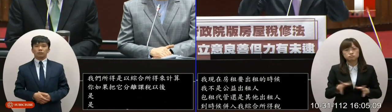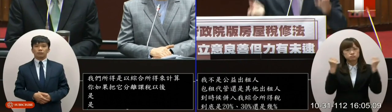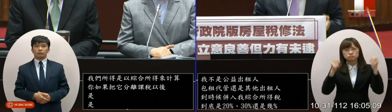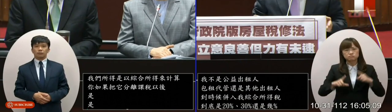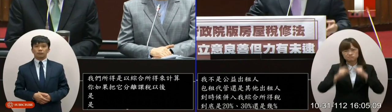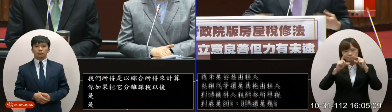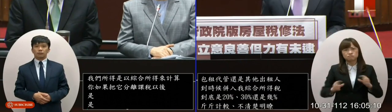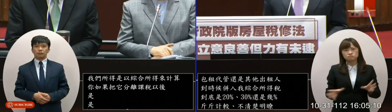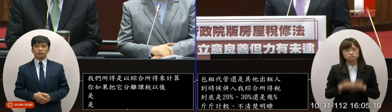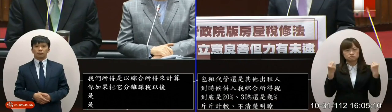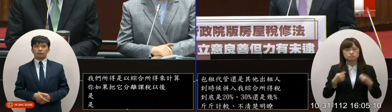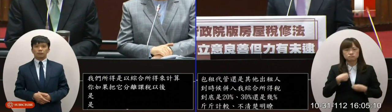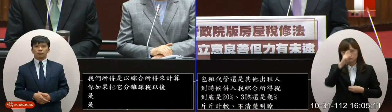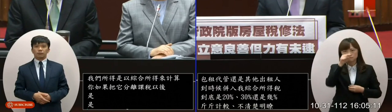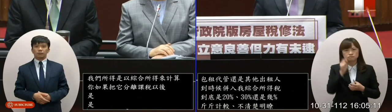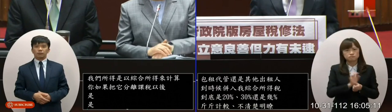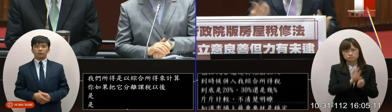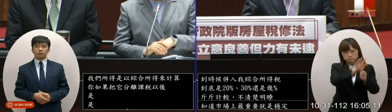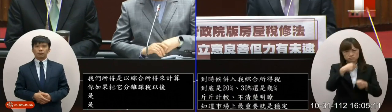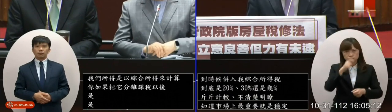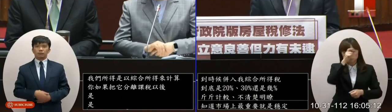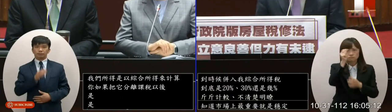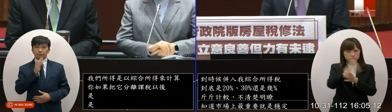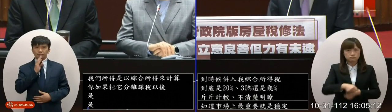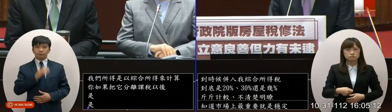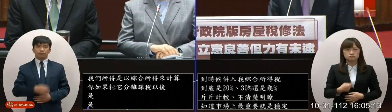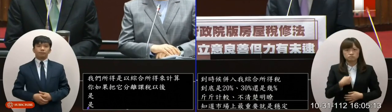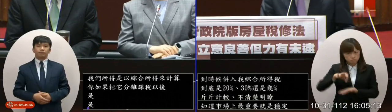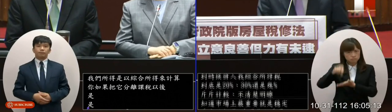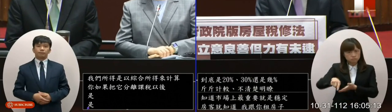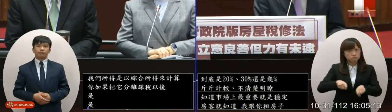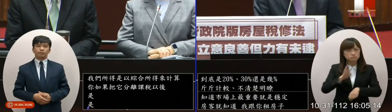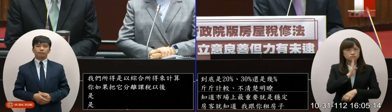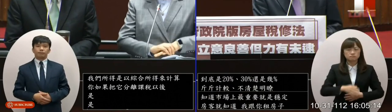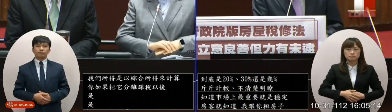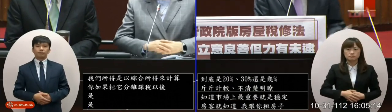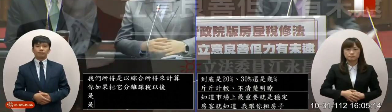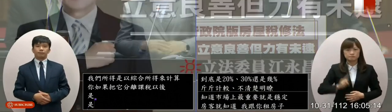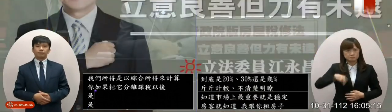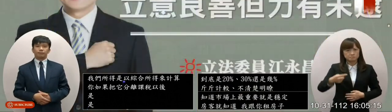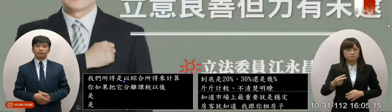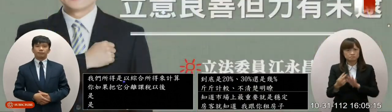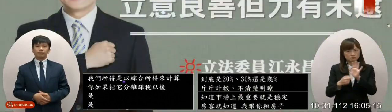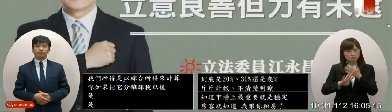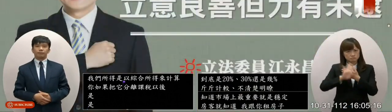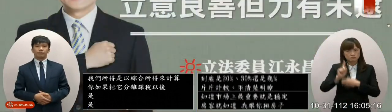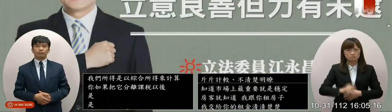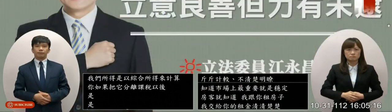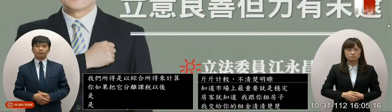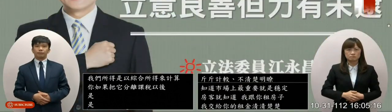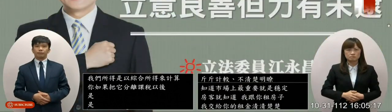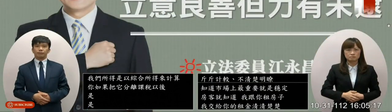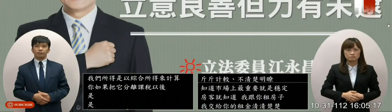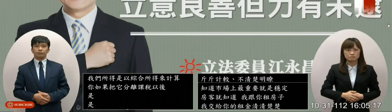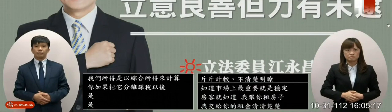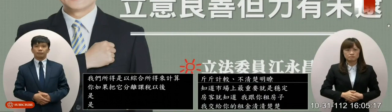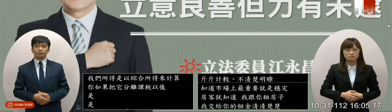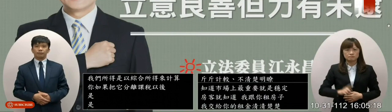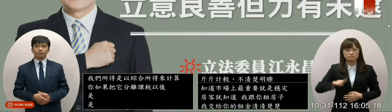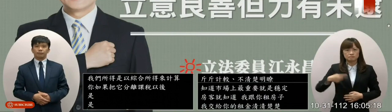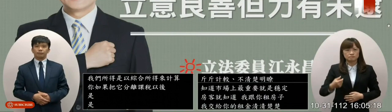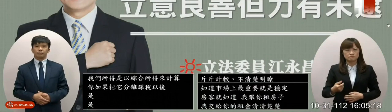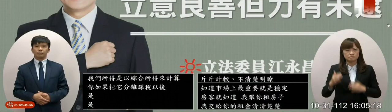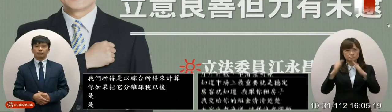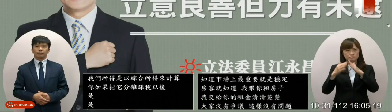到這裡請你們去推動這就是我的意見然後我要繼續再講別的一樣跟這個接下來講持有稅